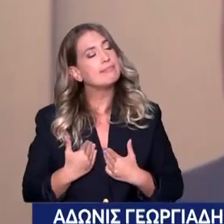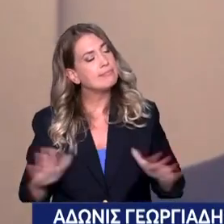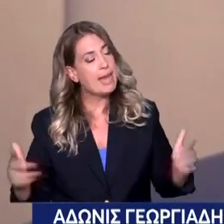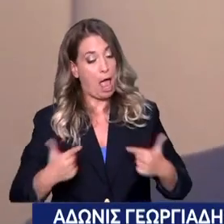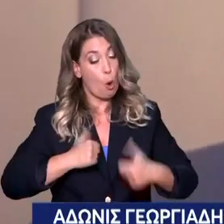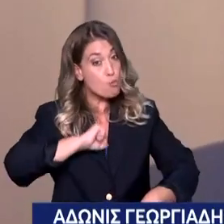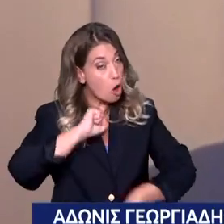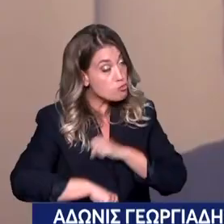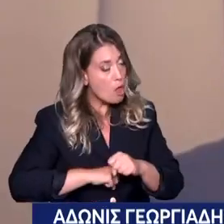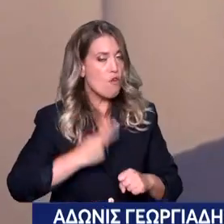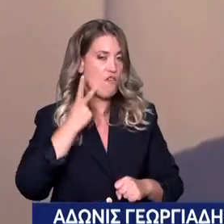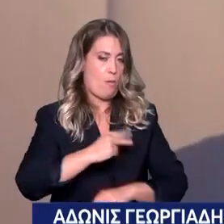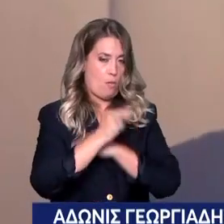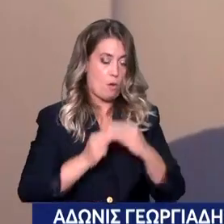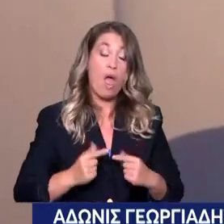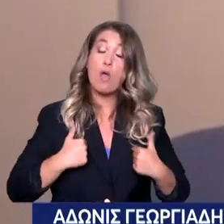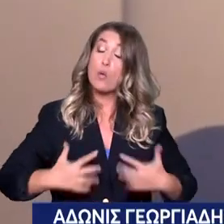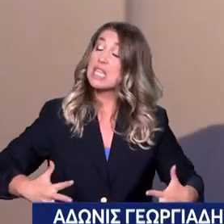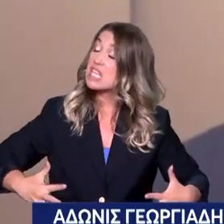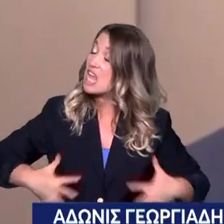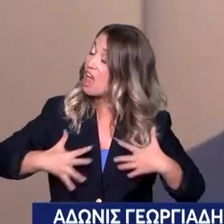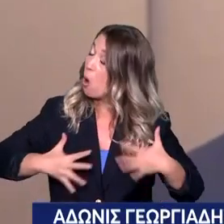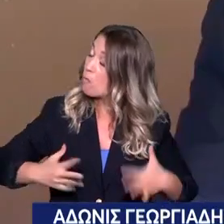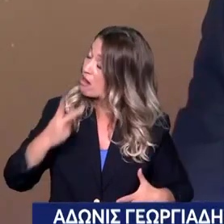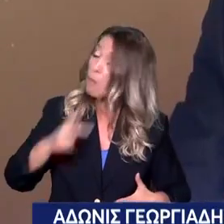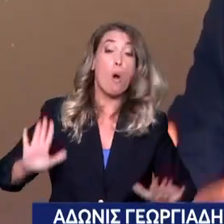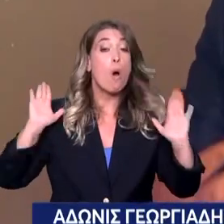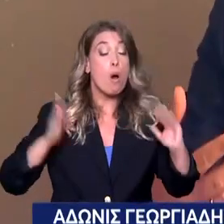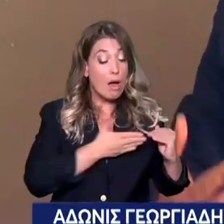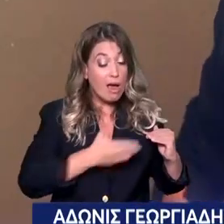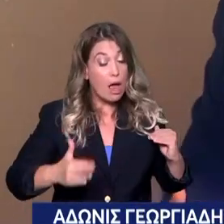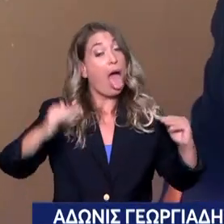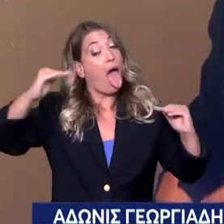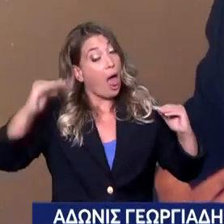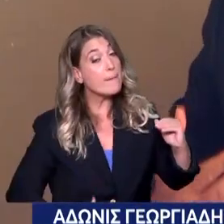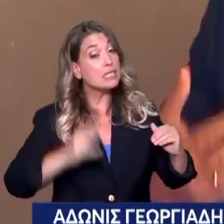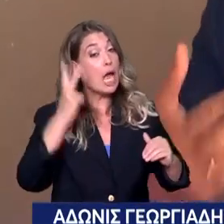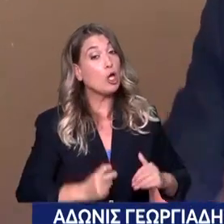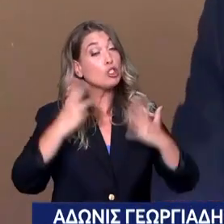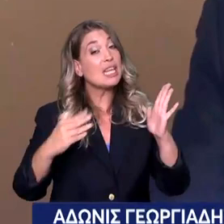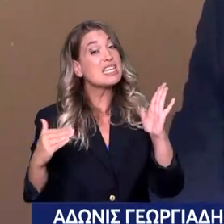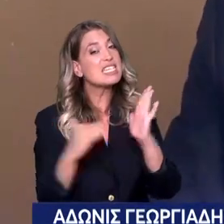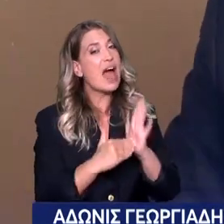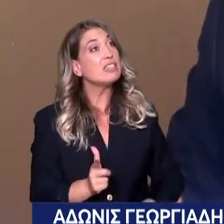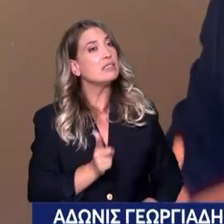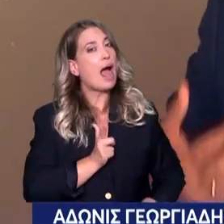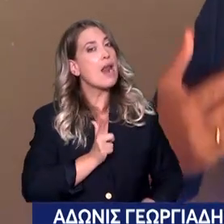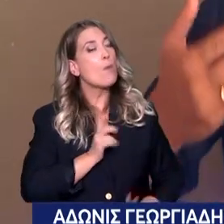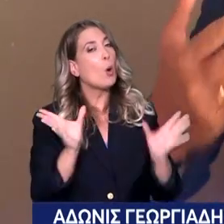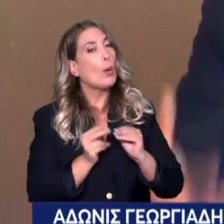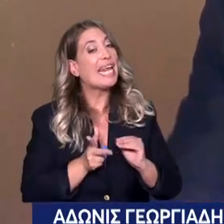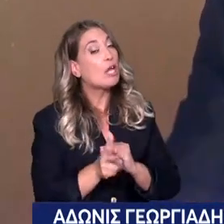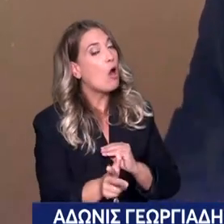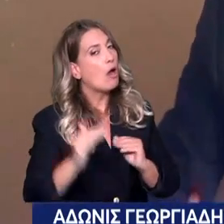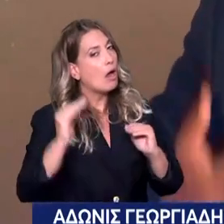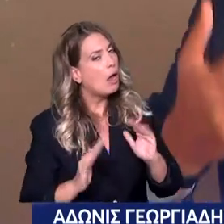επειδή το βλέπω χαίρομαι που μειώθηκαν κατά 23.000 και σας λέω σε μερικούς μήνες θα με βγάλετε εδώ θα είναι και πολύ πολύ